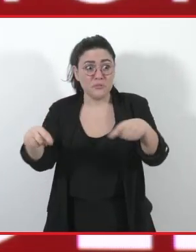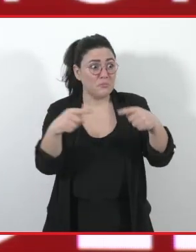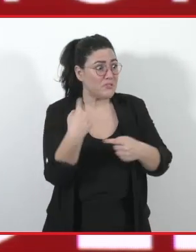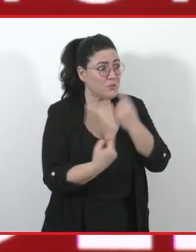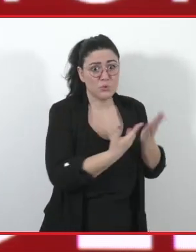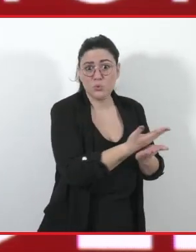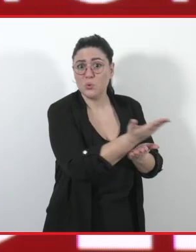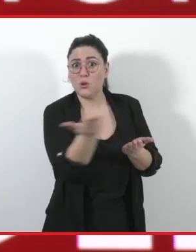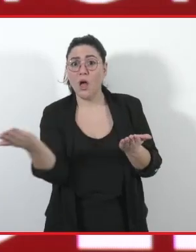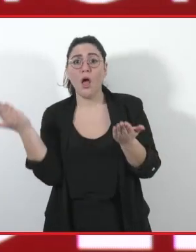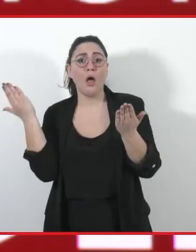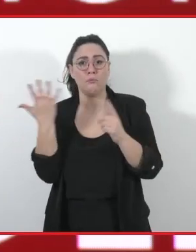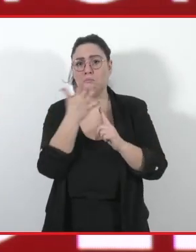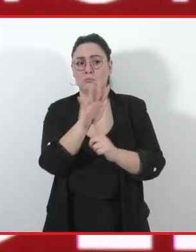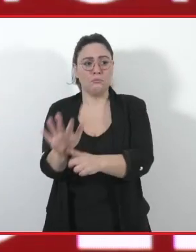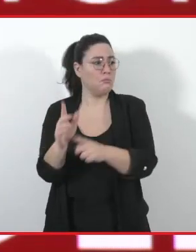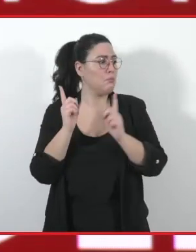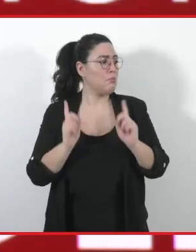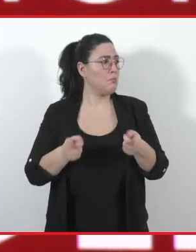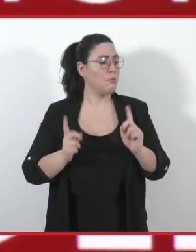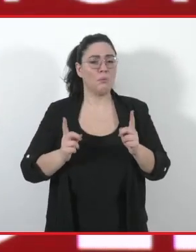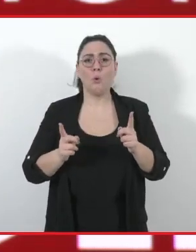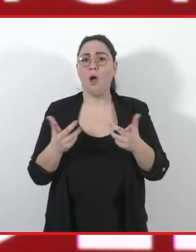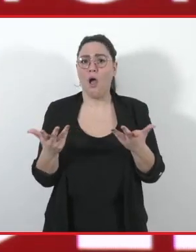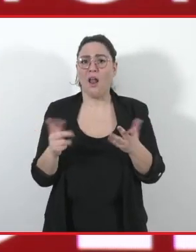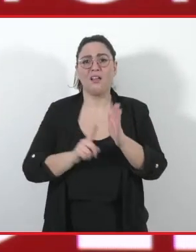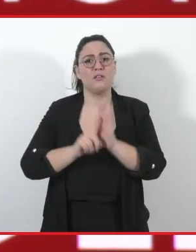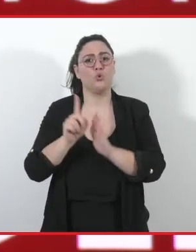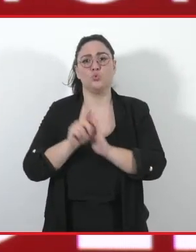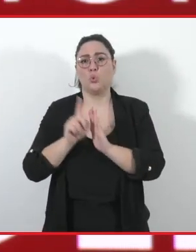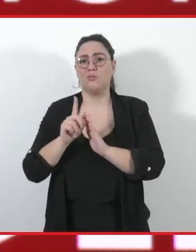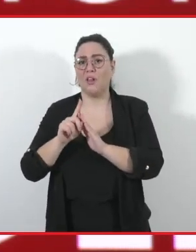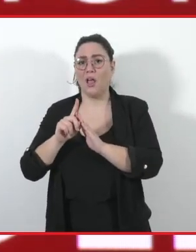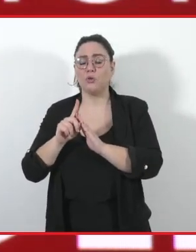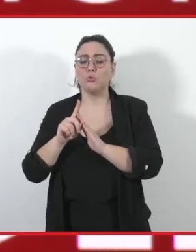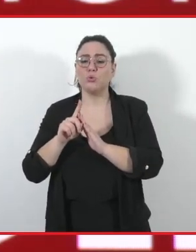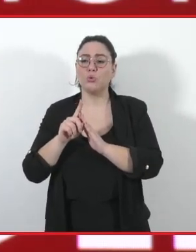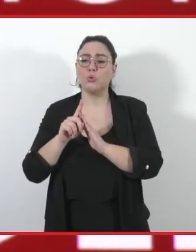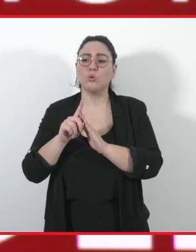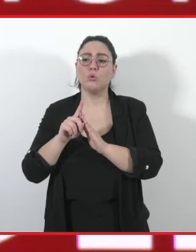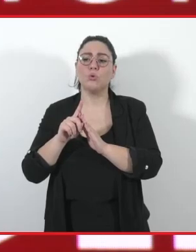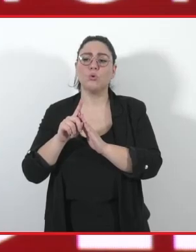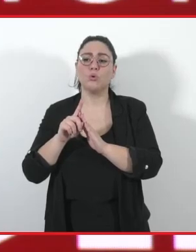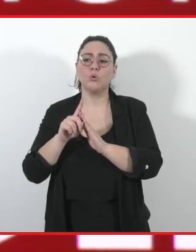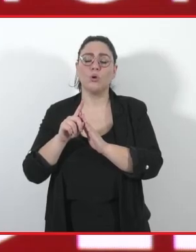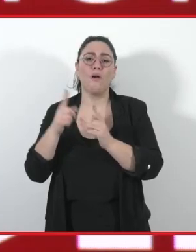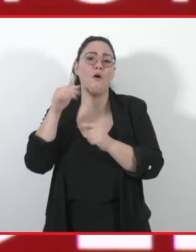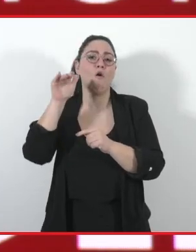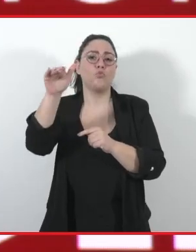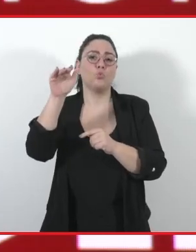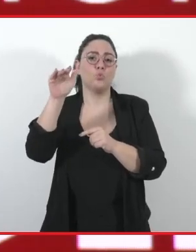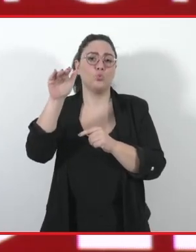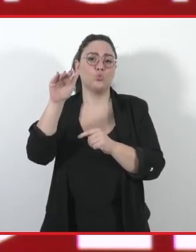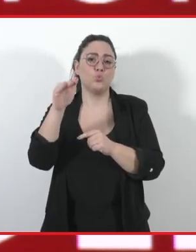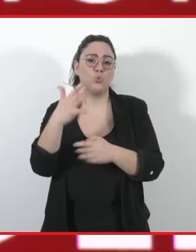già oggi forti sulle lavoratrici e sui lavoratori, non solo sulle nuove generazioni e sul nostro prossimo futuro. Ecco perché,